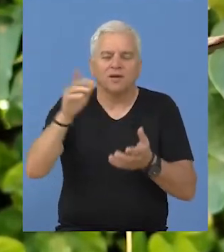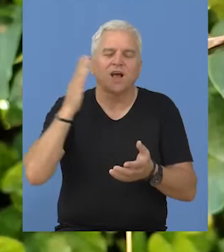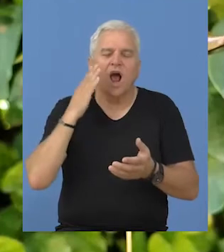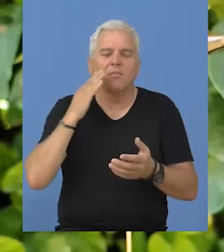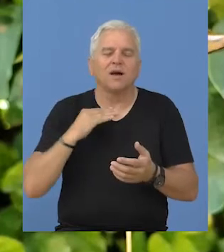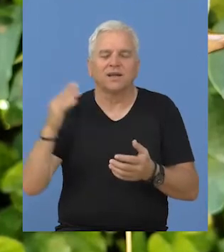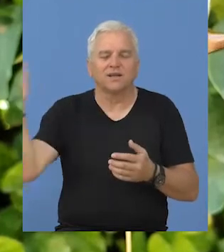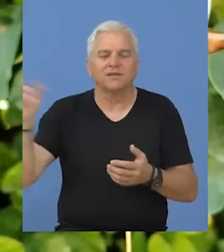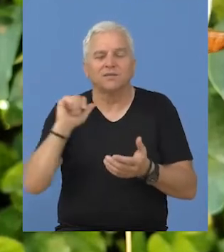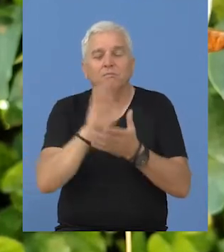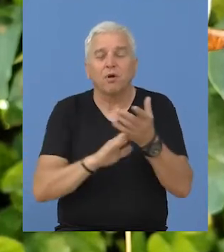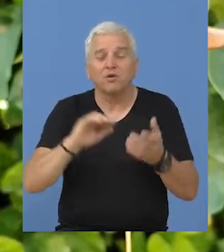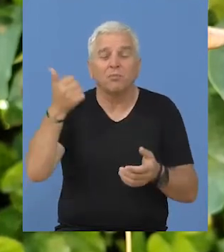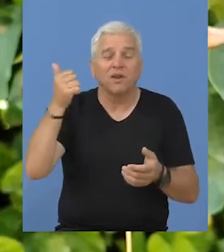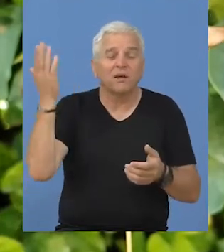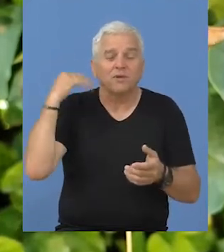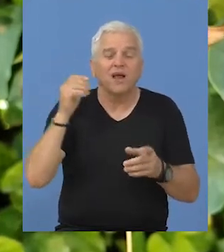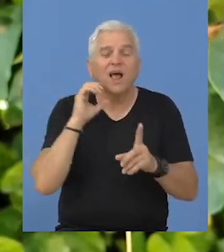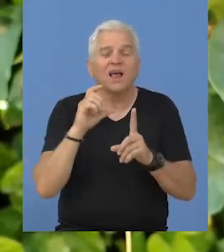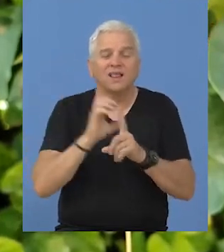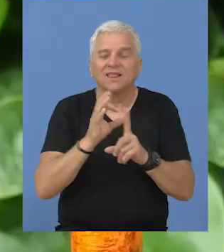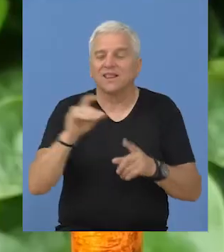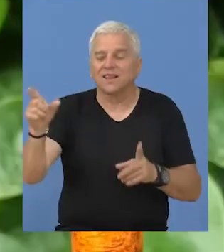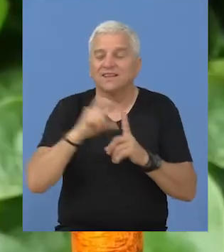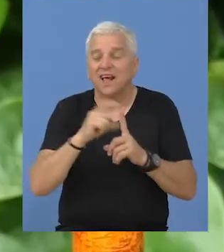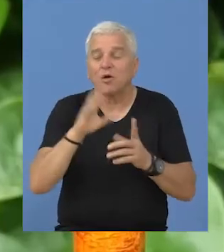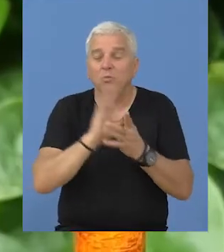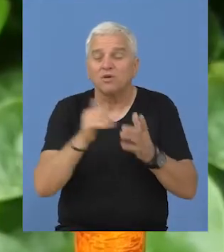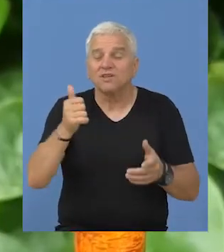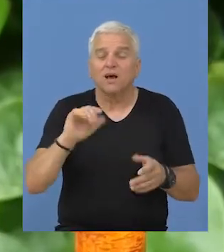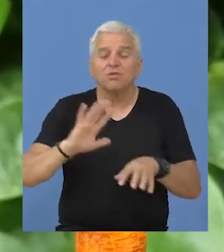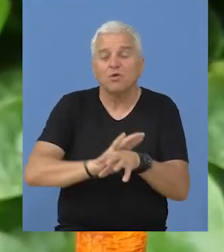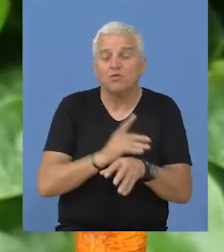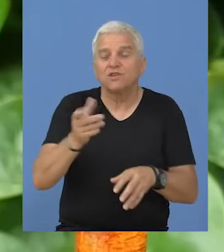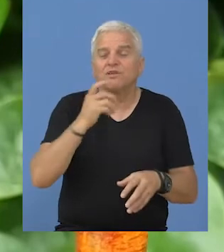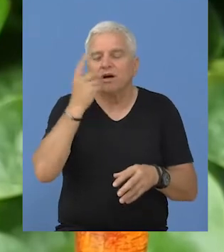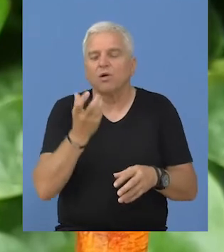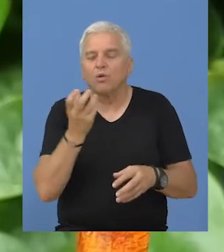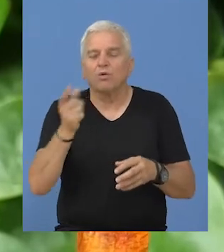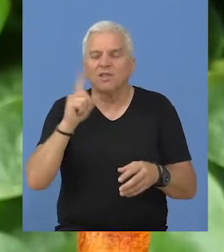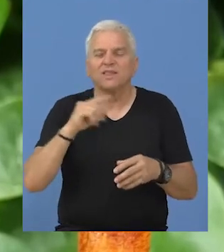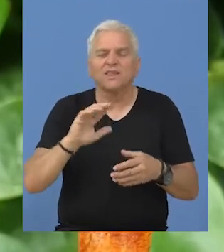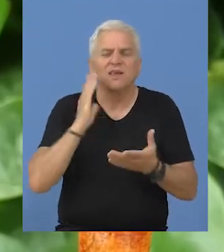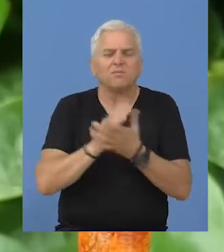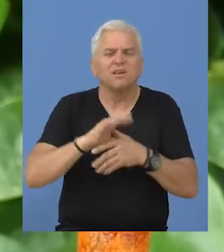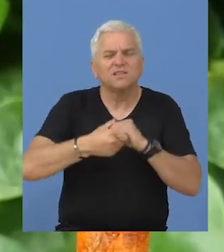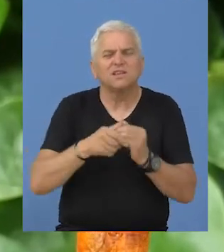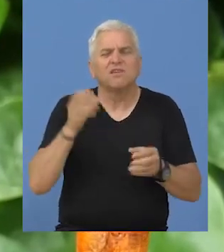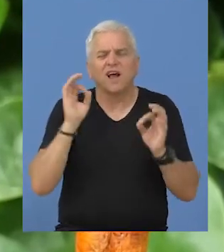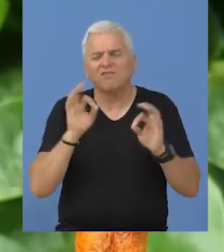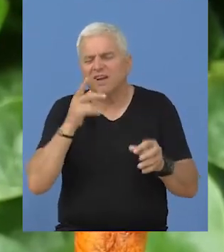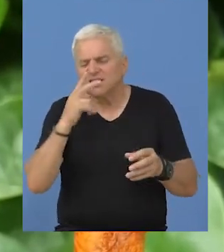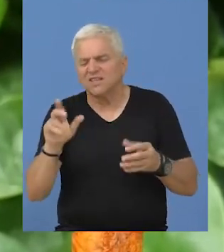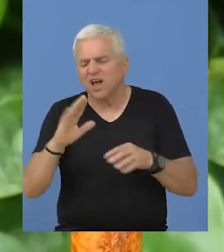u Americi. Sve je krenulo spontano kada je Darko i sam poželeo da uživa u Luli, a nije bio zadovoljan odnosom cena i